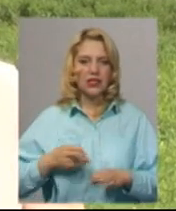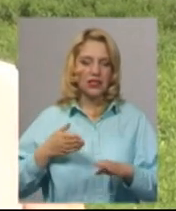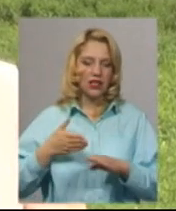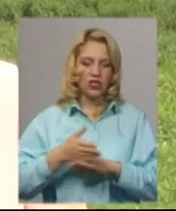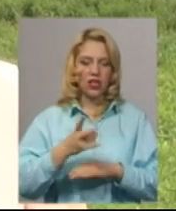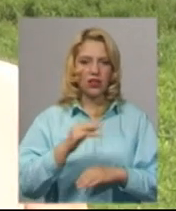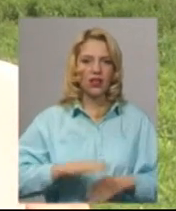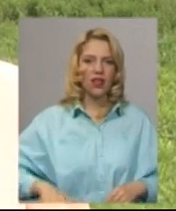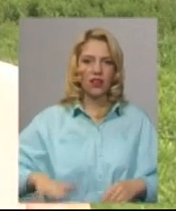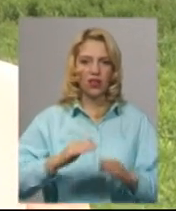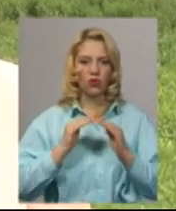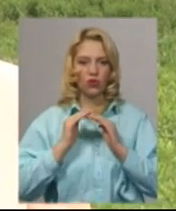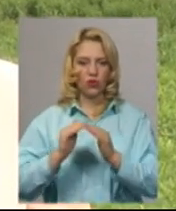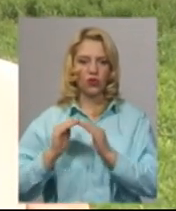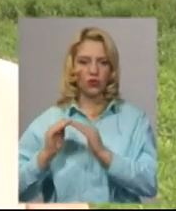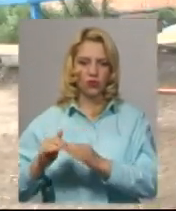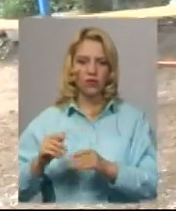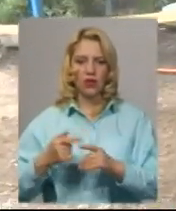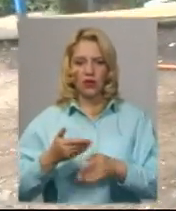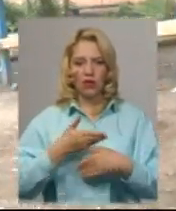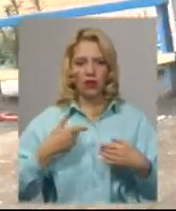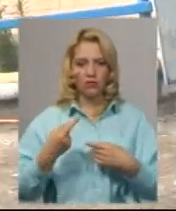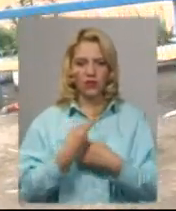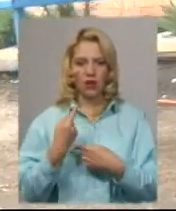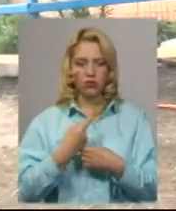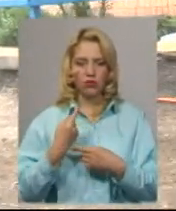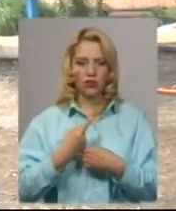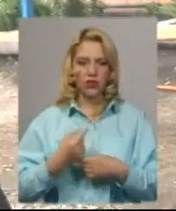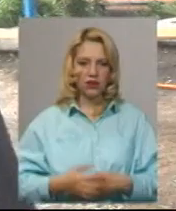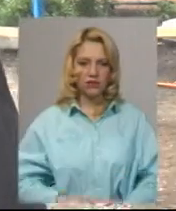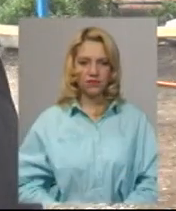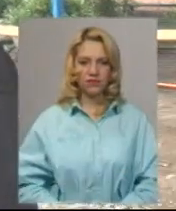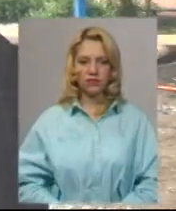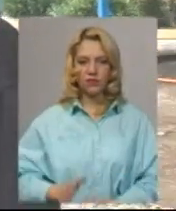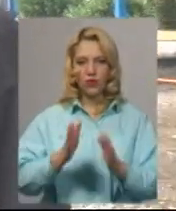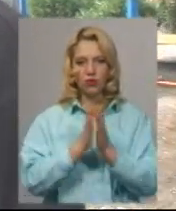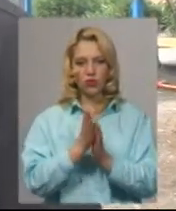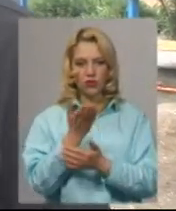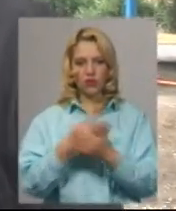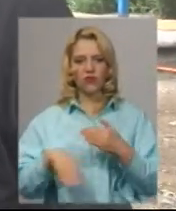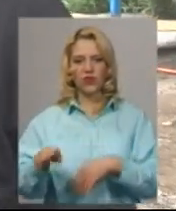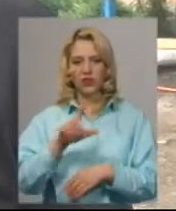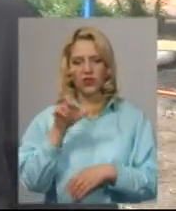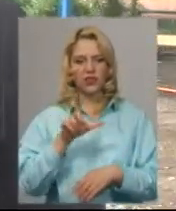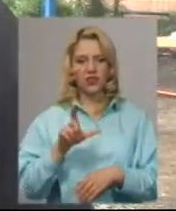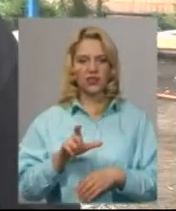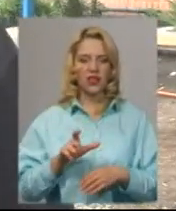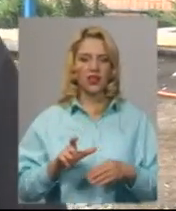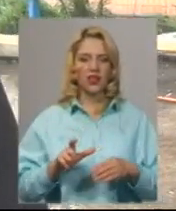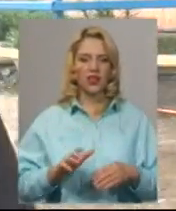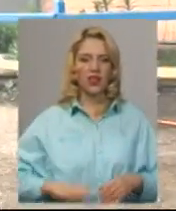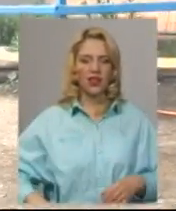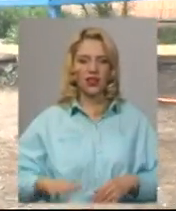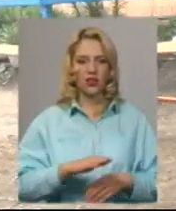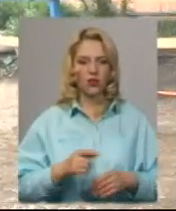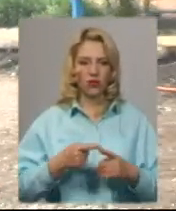тваринницьких ферм працівники нам заборонили. Без голови я не пускаю, вийдіть за територію. Я зараз закриваю браму і залишайтеся тут ночувач. Хто